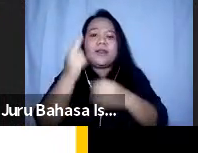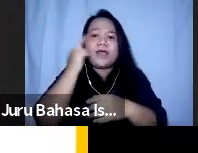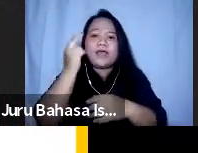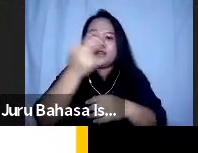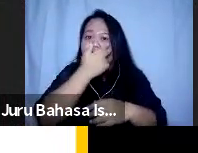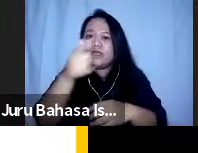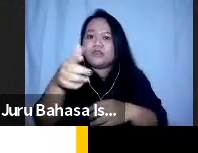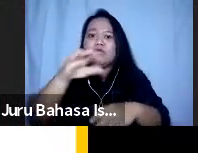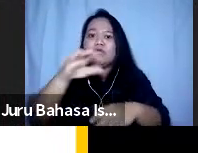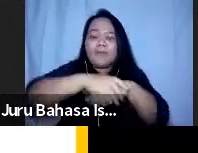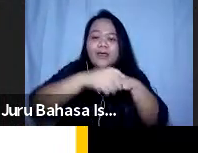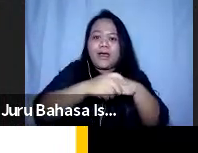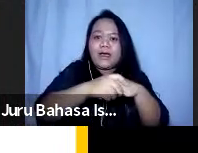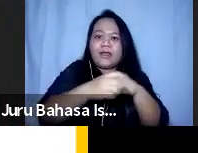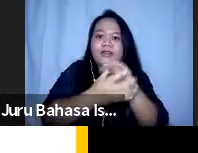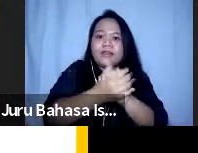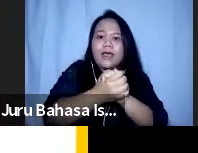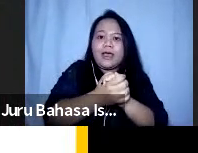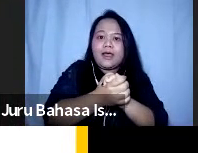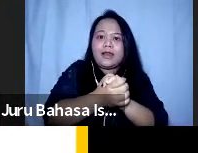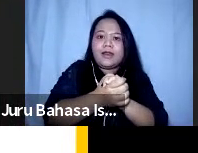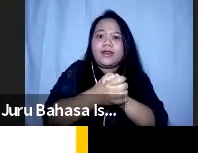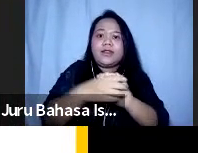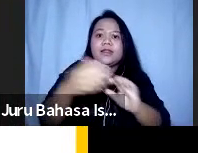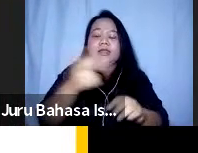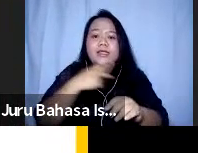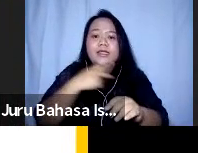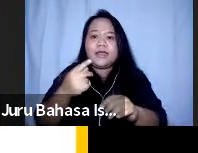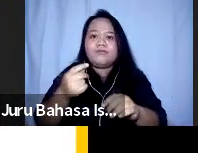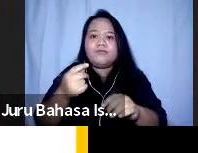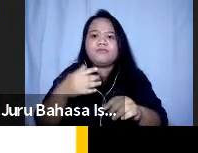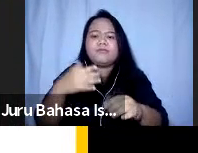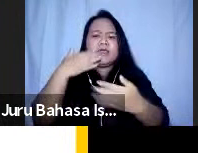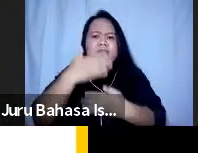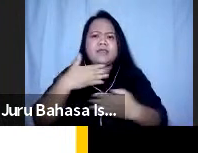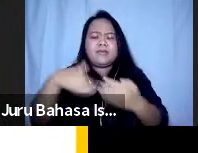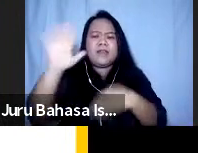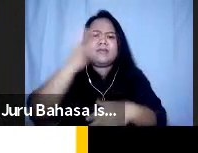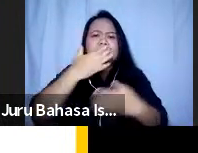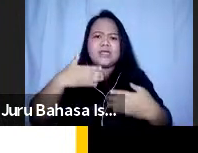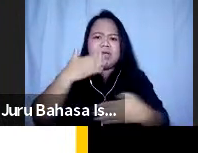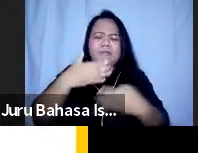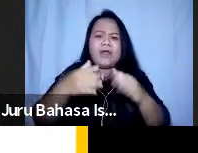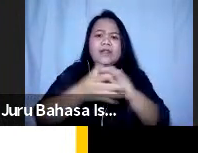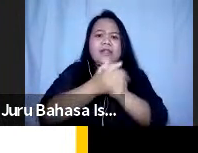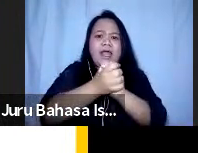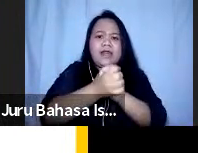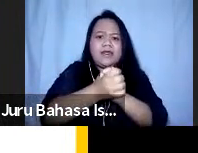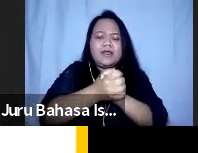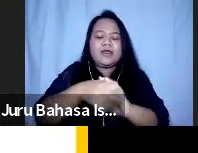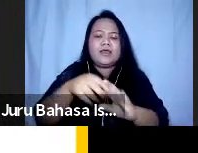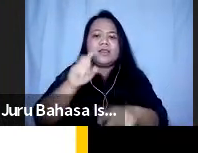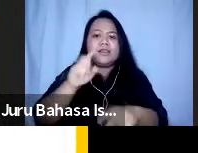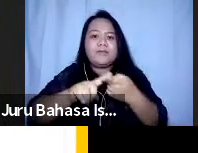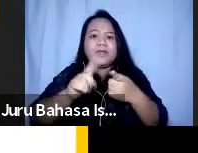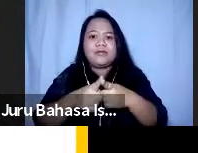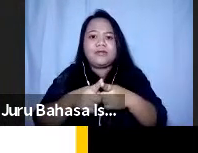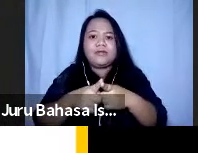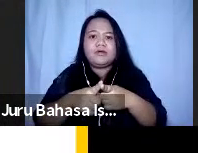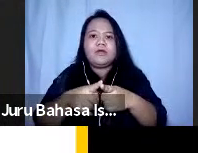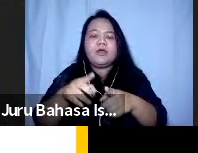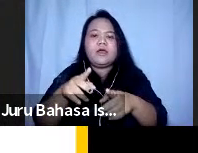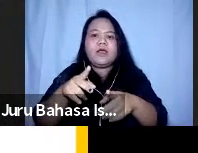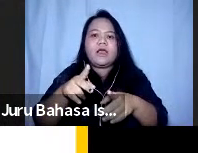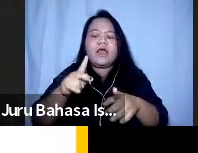itu akan terasa lebih nyaman ketika mereka bisa menggandeng kita posisinya sebaiknya ada di posisiku